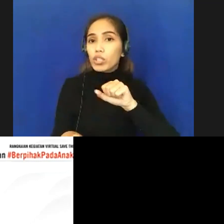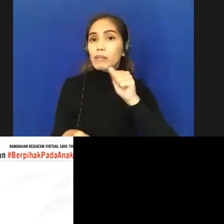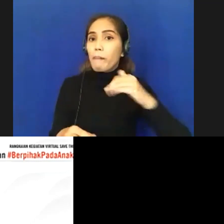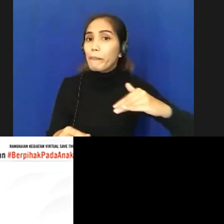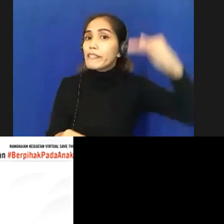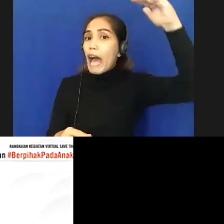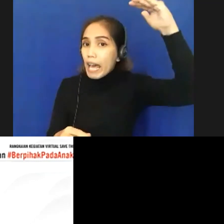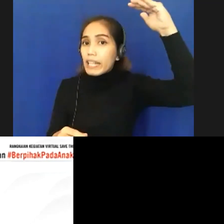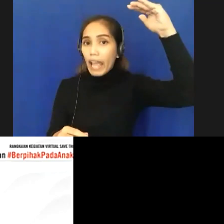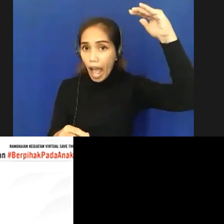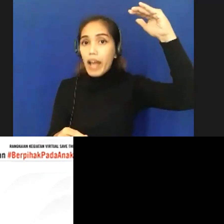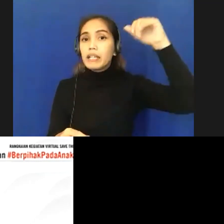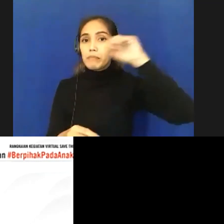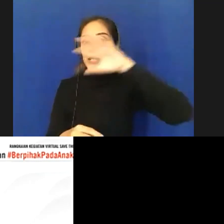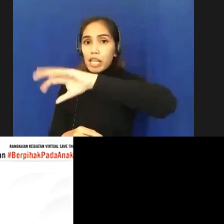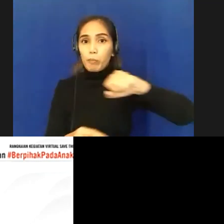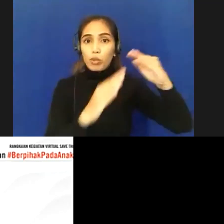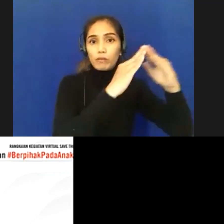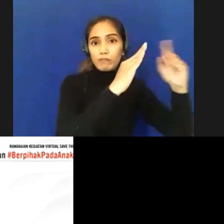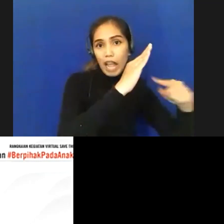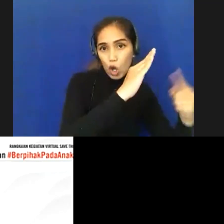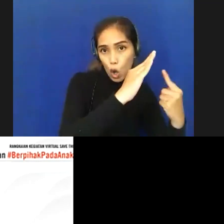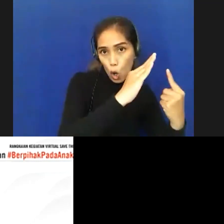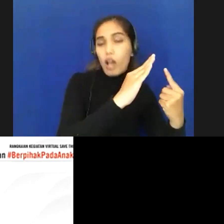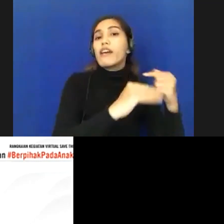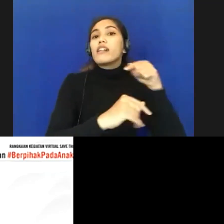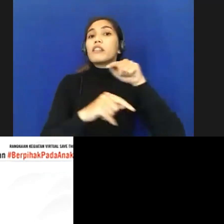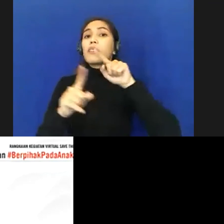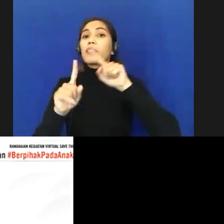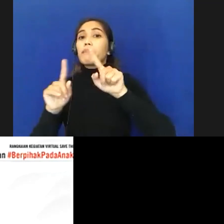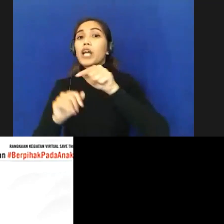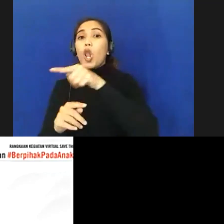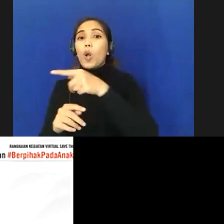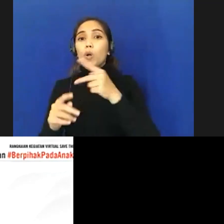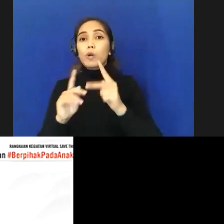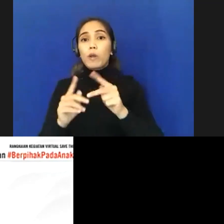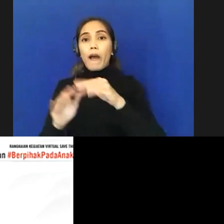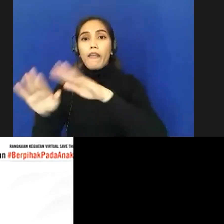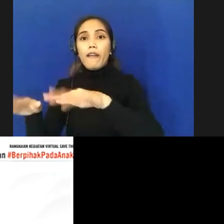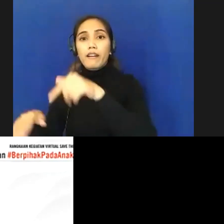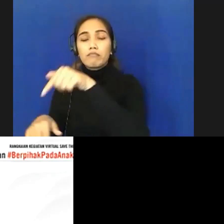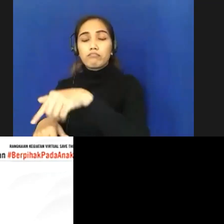Pak Roby ini pekerjaan berat bagi teman-teman para kepala desa bagaimana